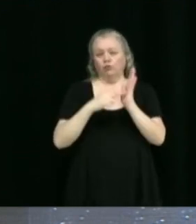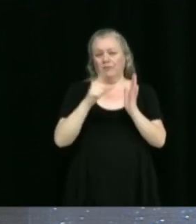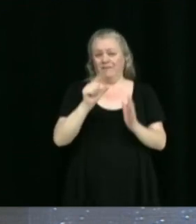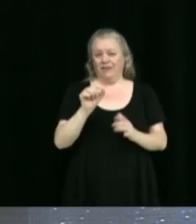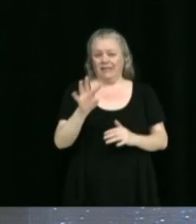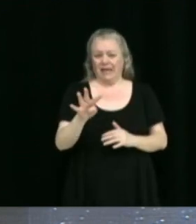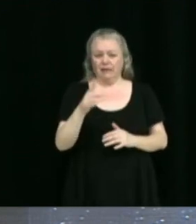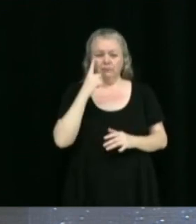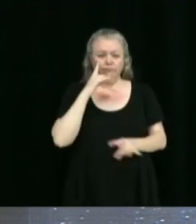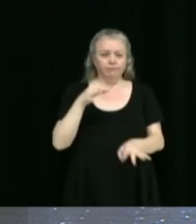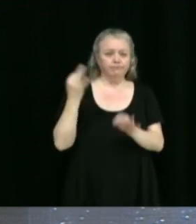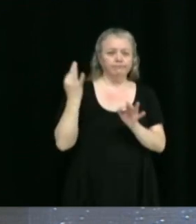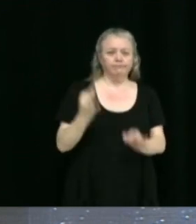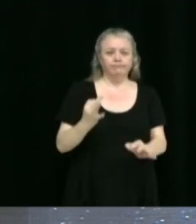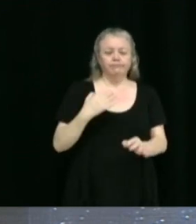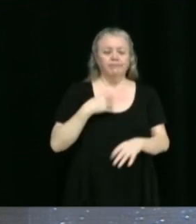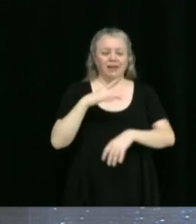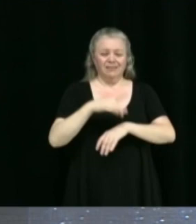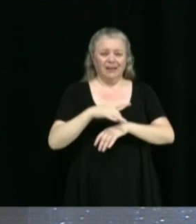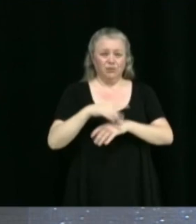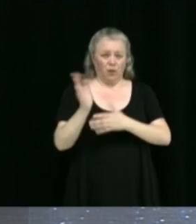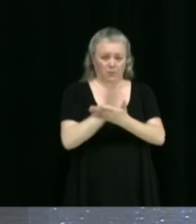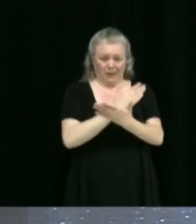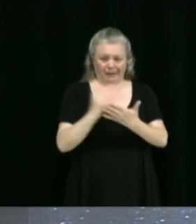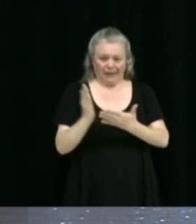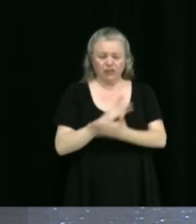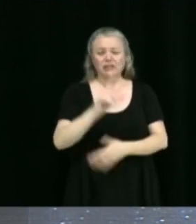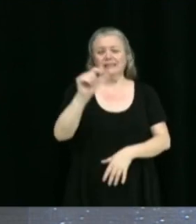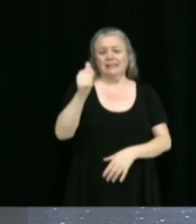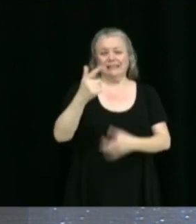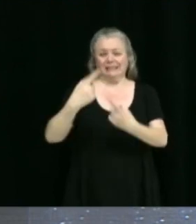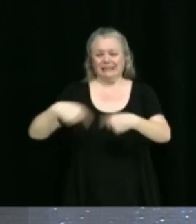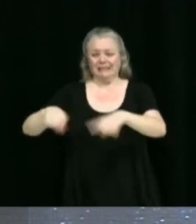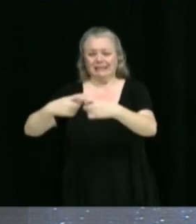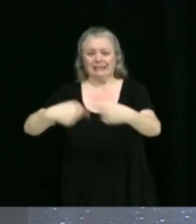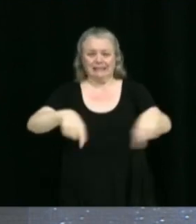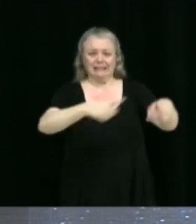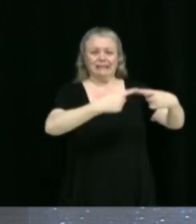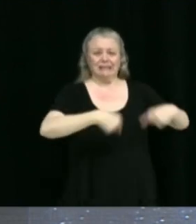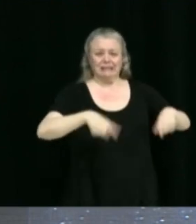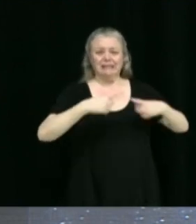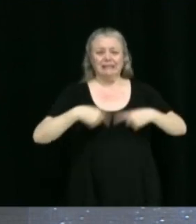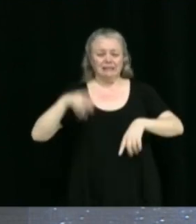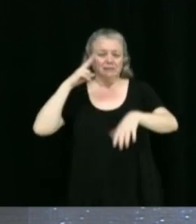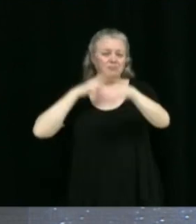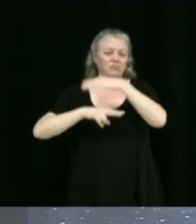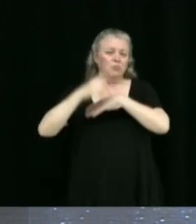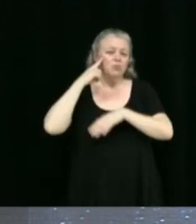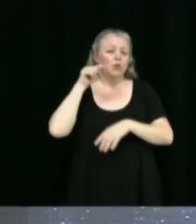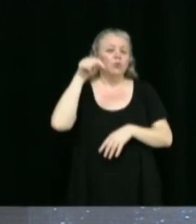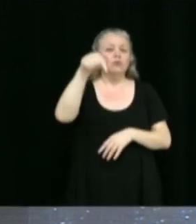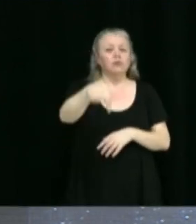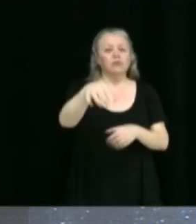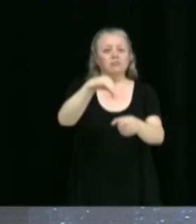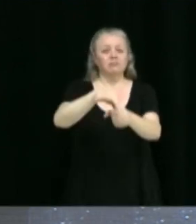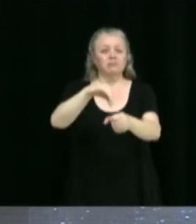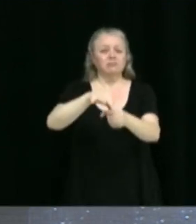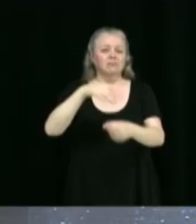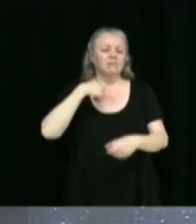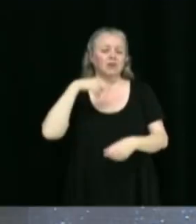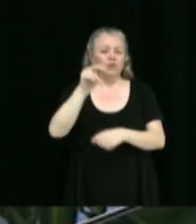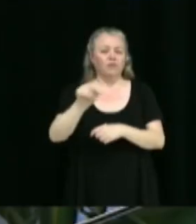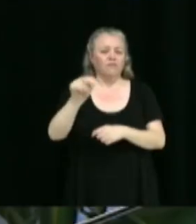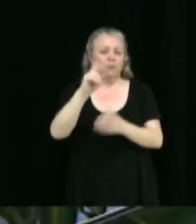décrétant la division du territoire de la municipalité en 10 districts électoraux en vue de l'élection générale de novembre 2025.